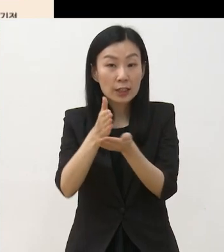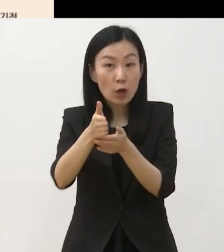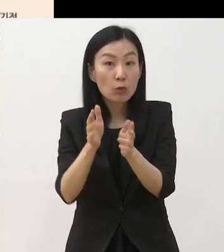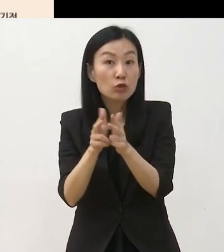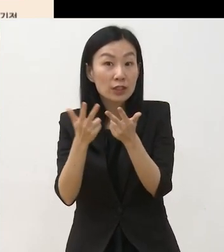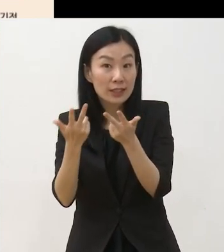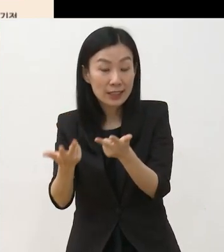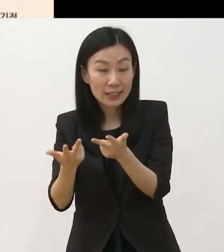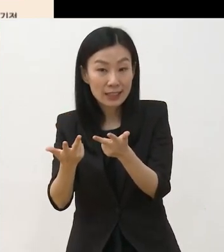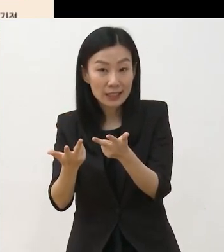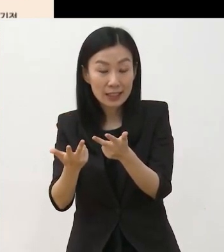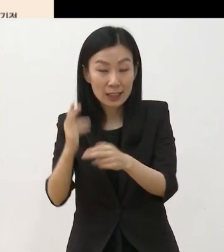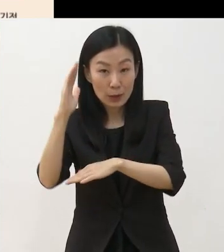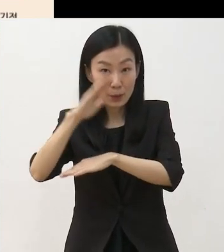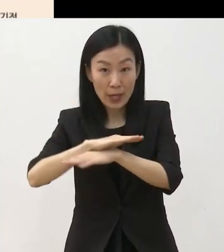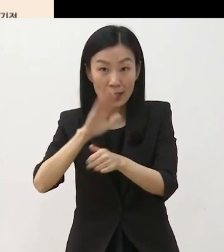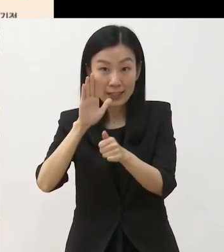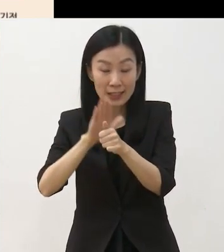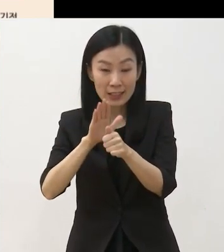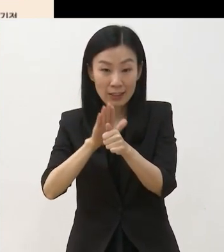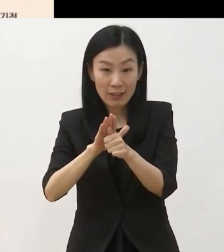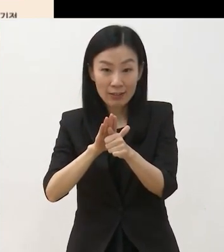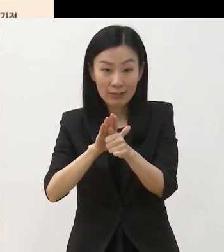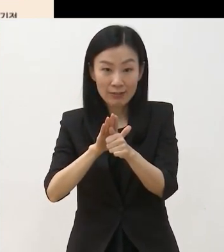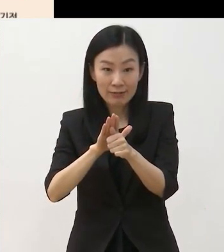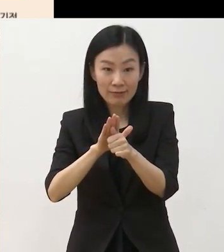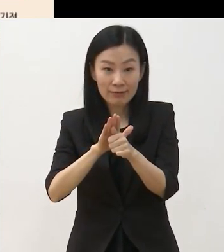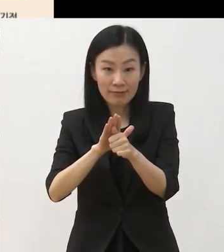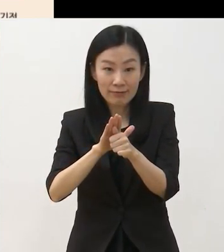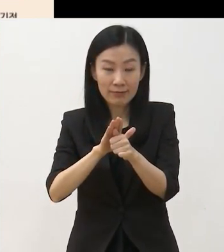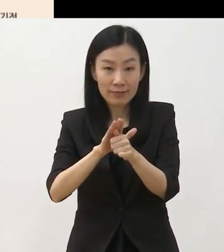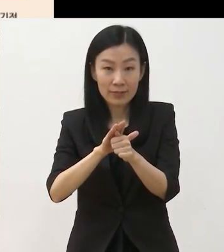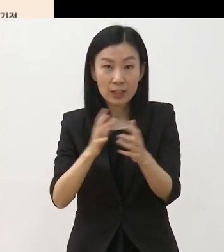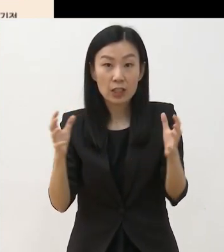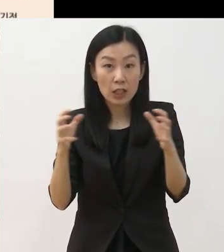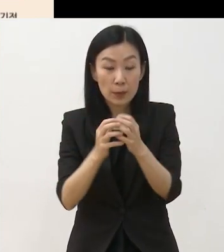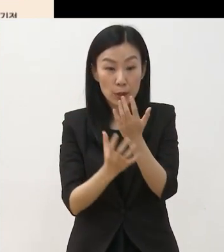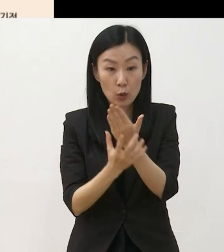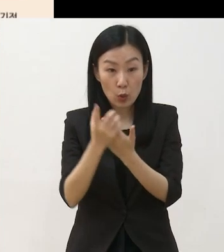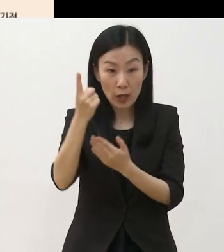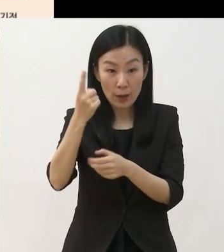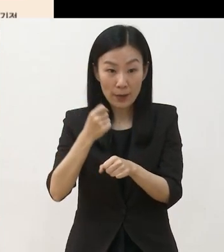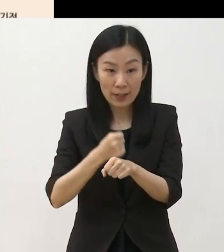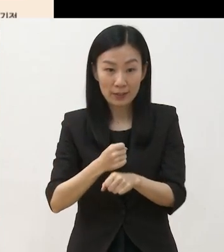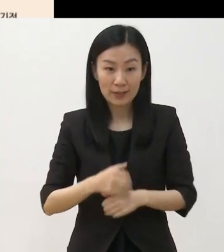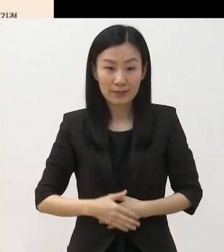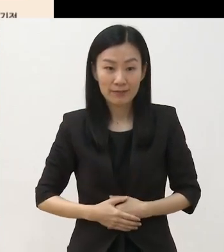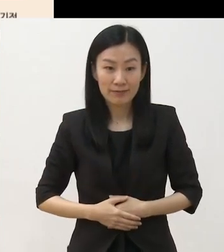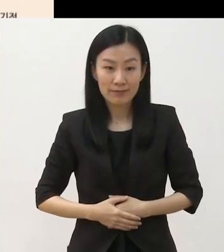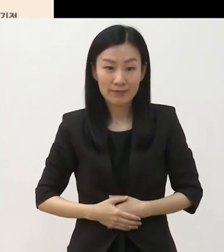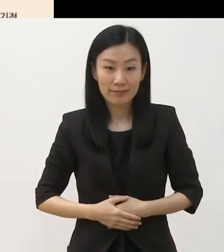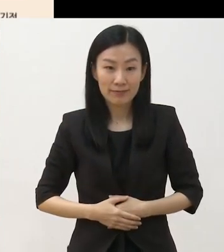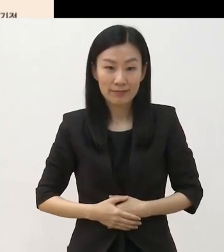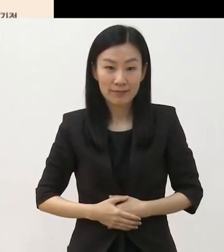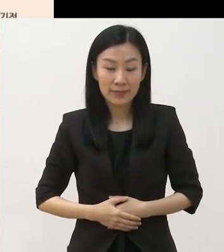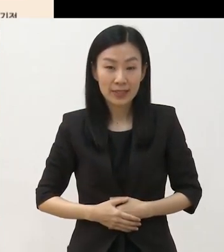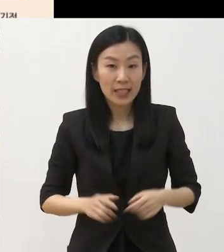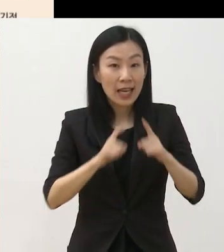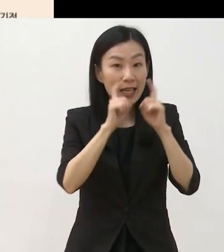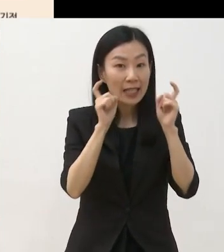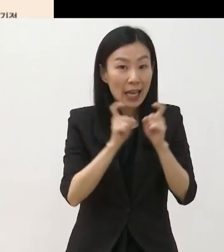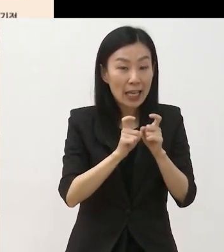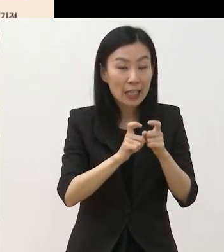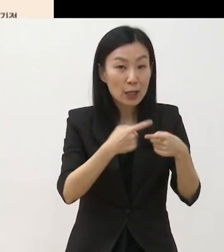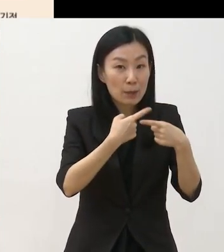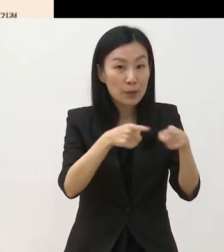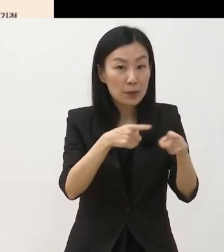비평 전문 매체 지원 유형으로 통합했고요 개인 비평가 지원 유형을